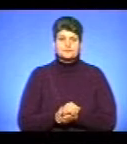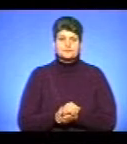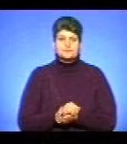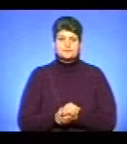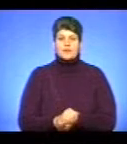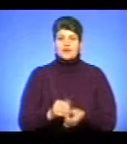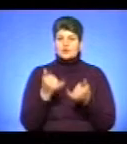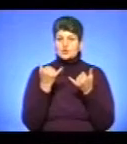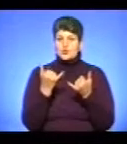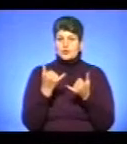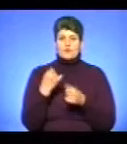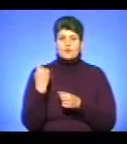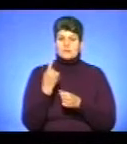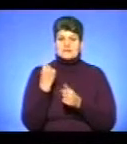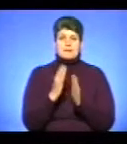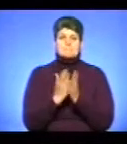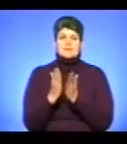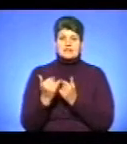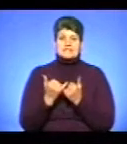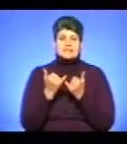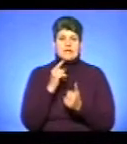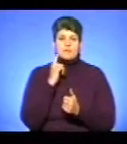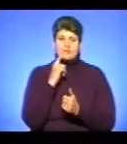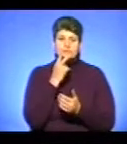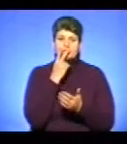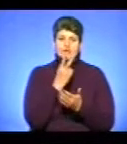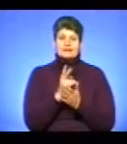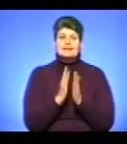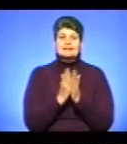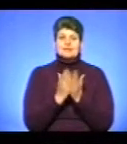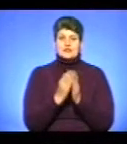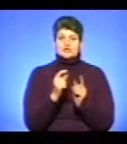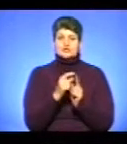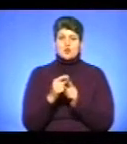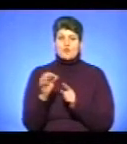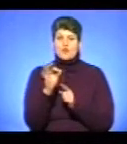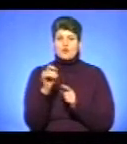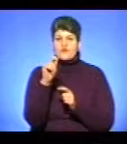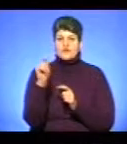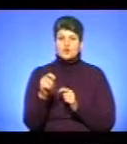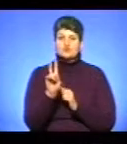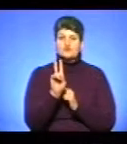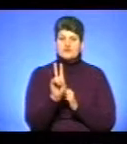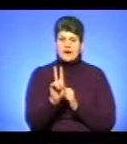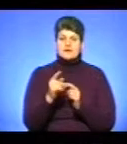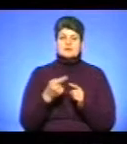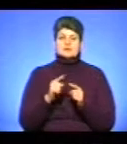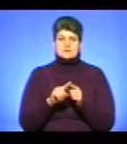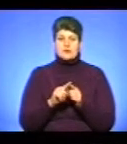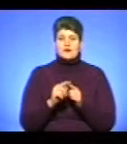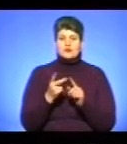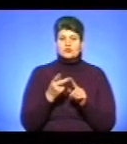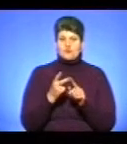Сьогодні в обласній бібліотеці для молоді репрезентували книгу «Слово про війну-2». Це друга книга з